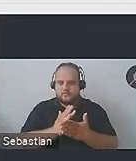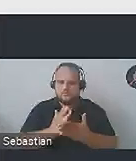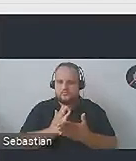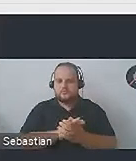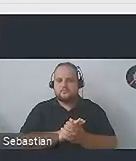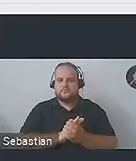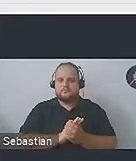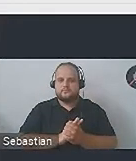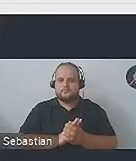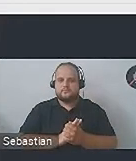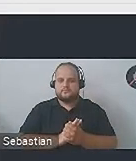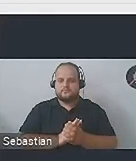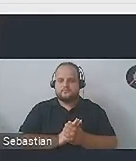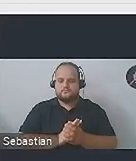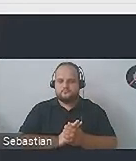tekst.